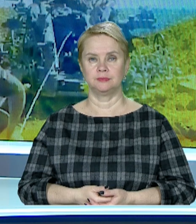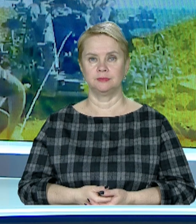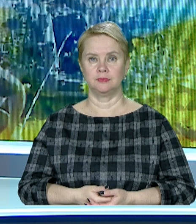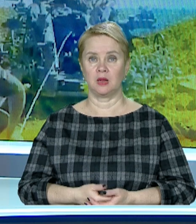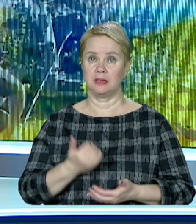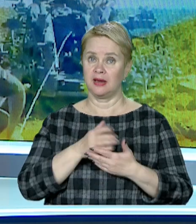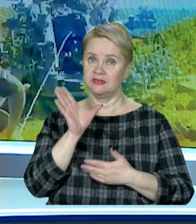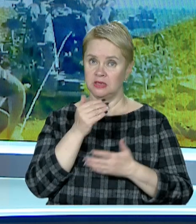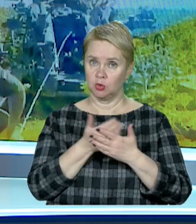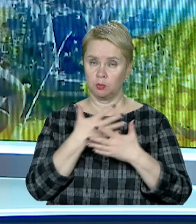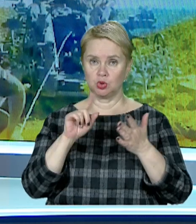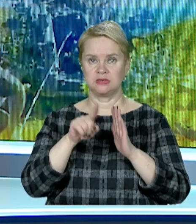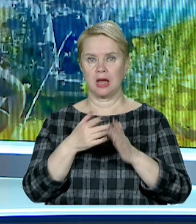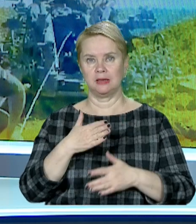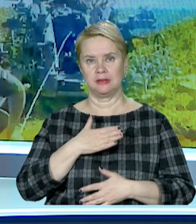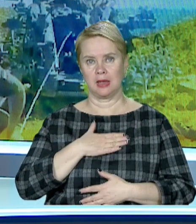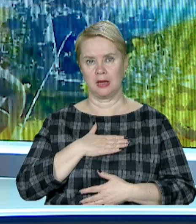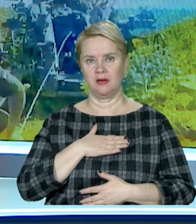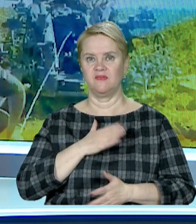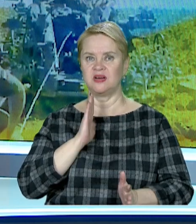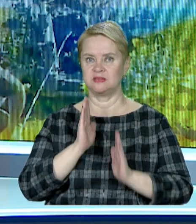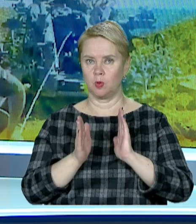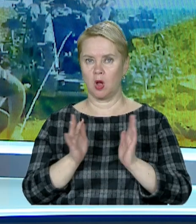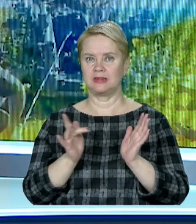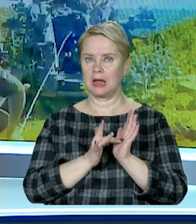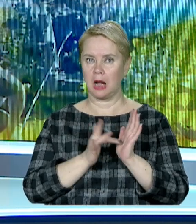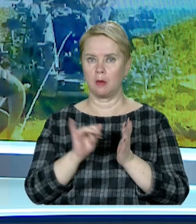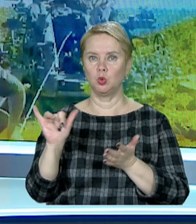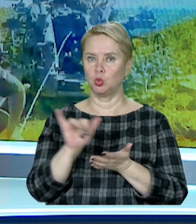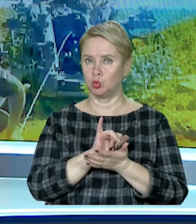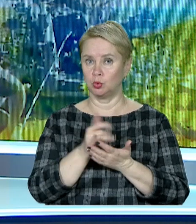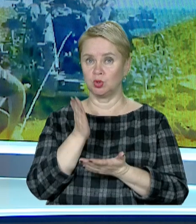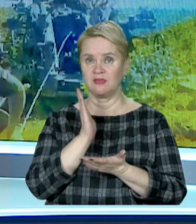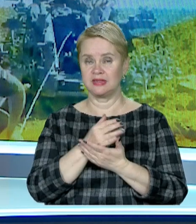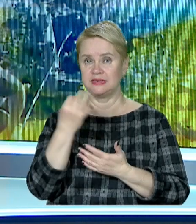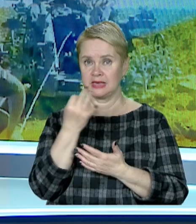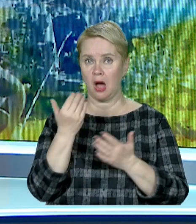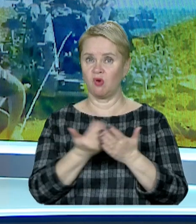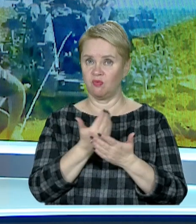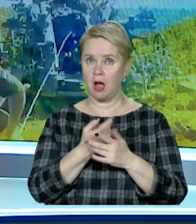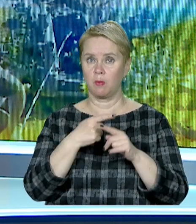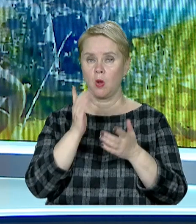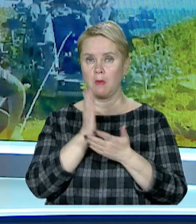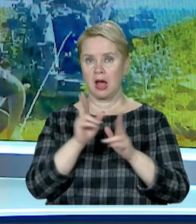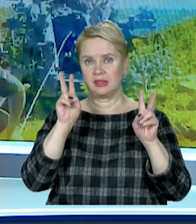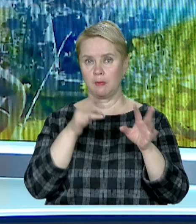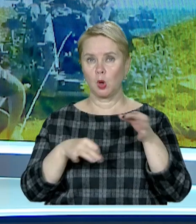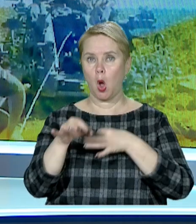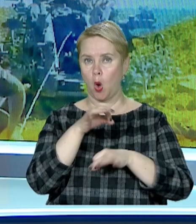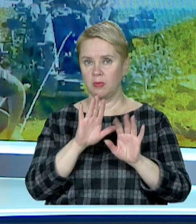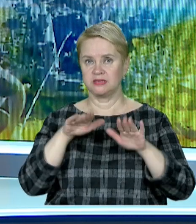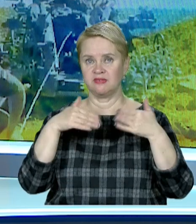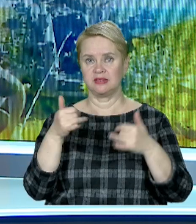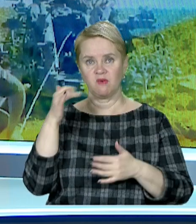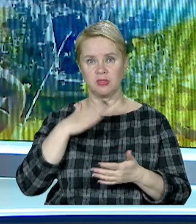І наразі це всі новини. Більше дізнавайтесь на нашій сторінці у Фейсбук, в Телеграм та Ютуб-каналі. Якщо володієте цікавою інформацією або маєте тему для обговорення,